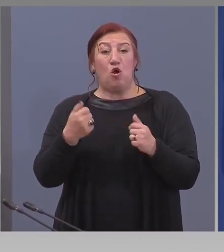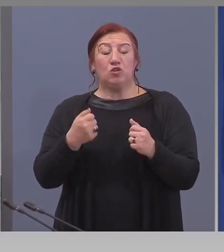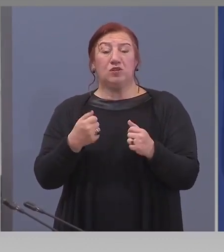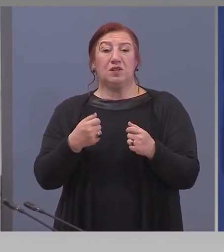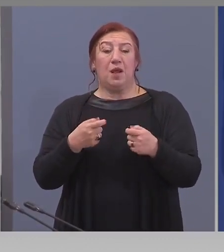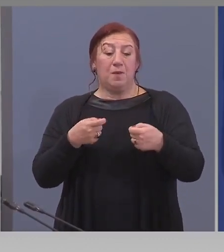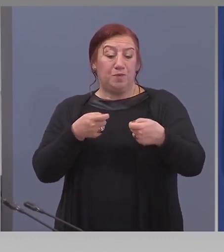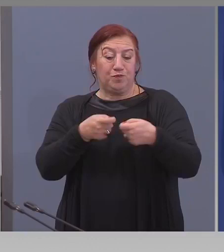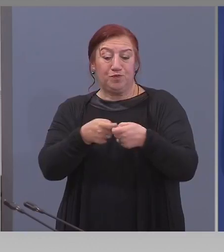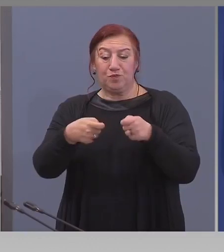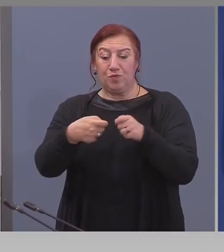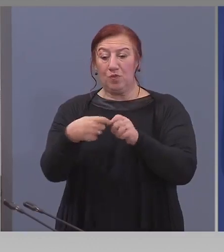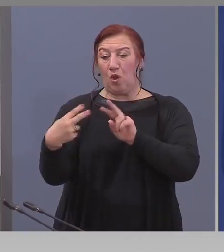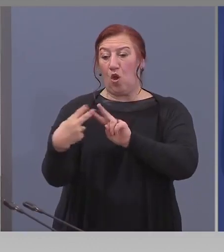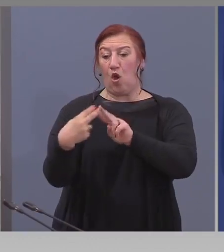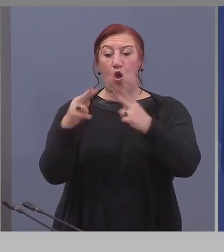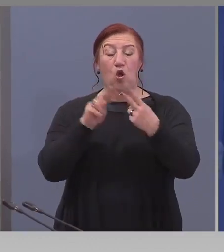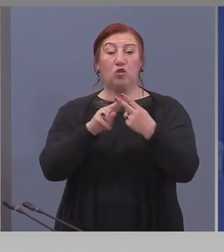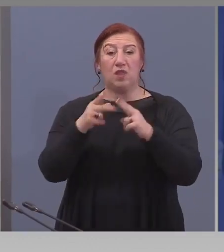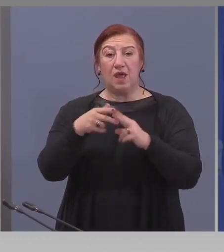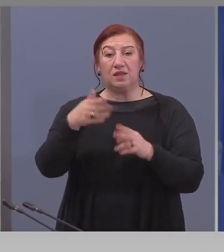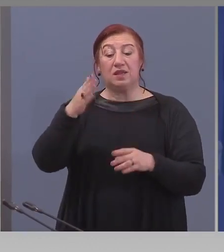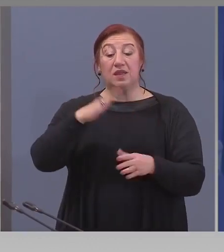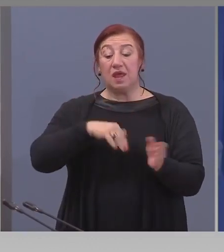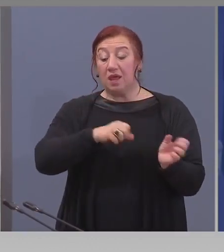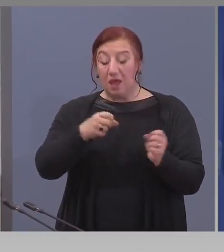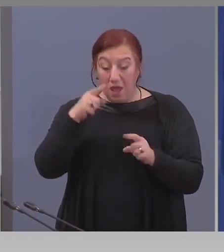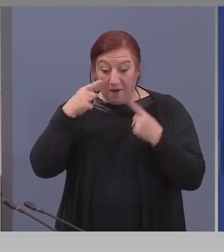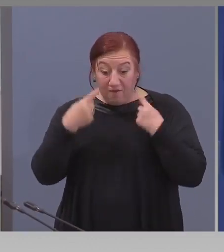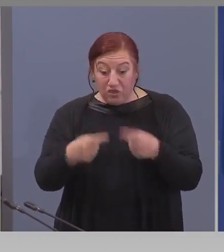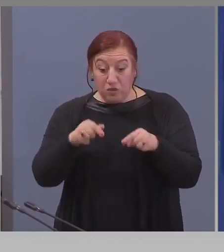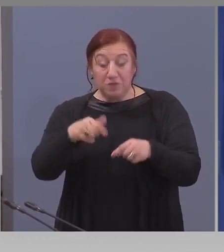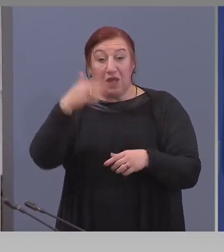контактните на болните, които са установени с